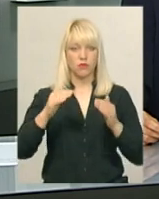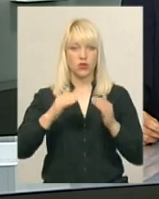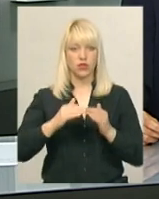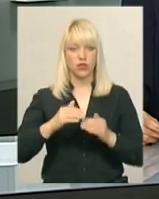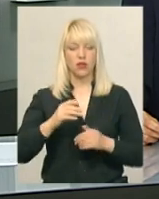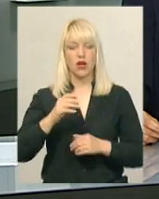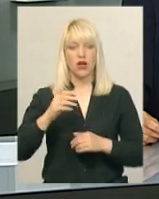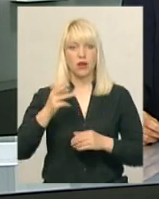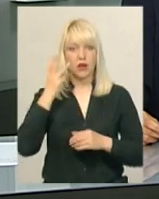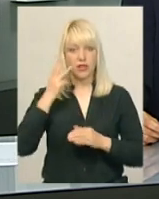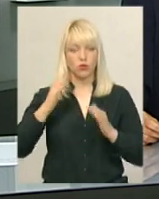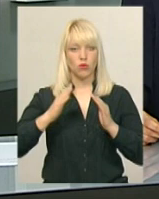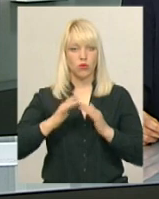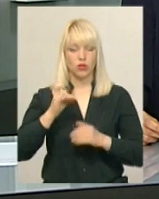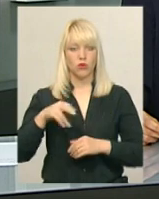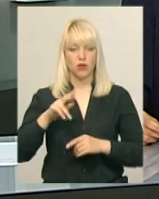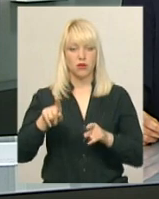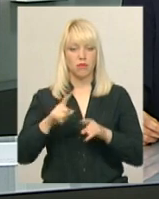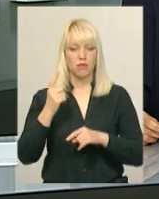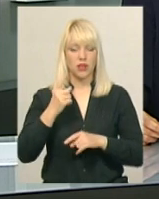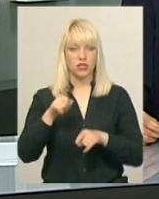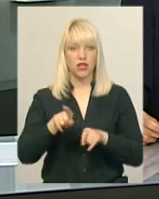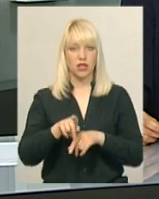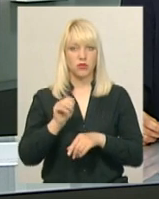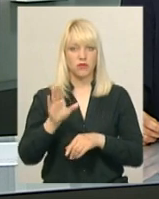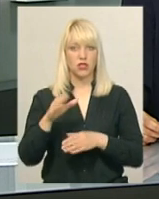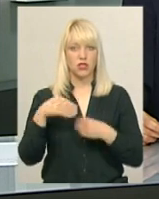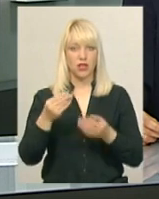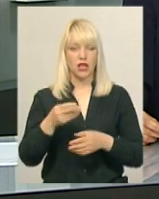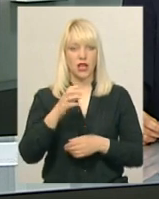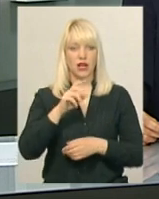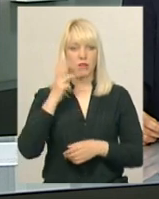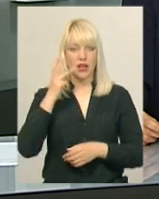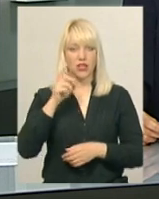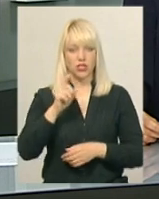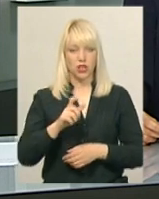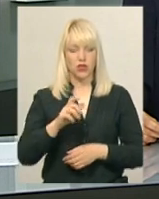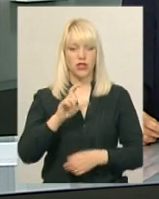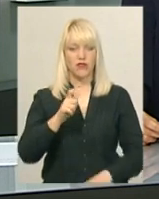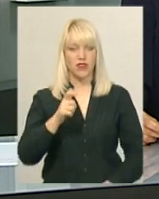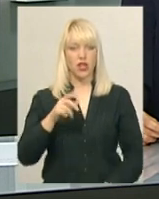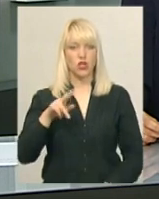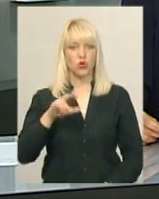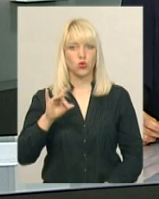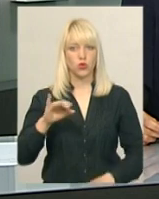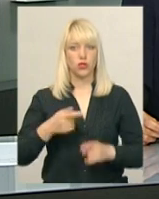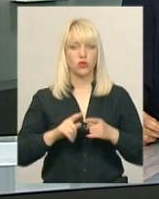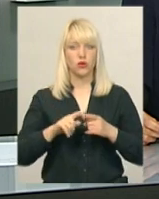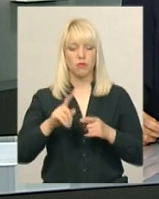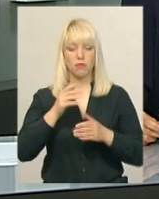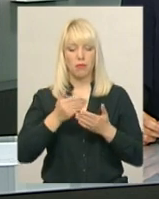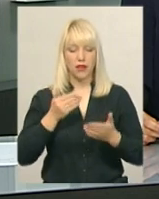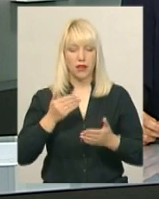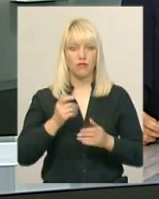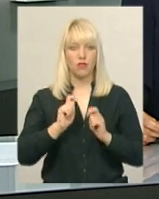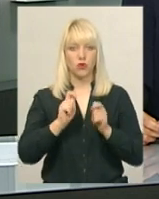Нагадаю, перше таке посвідчення в області надали хмельничанину Євгенію Ролдугіну у лютому цього року. Перед врученням спеціальна комісія з надання